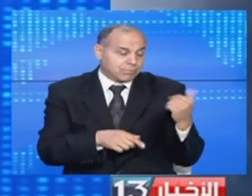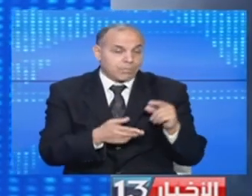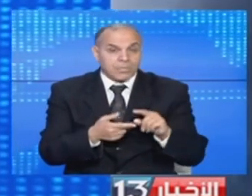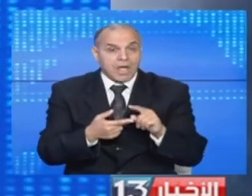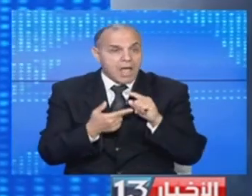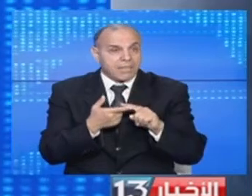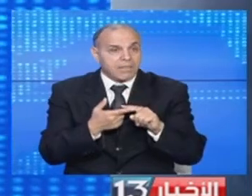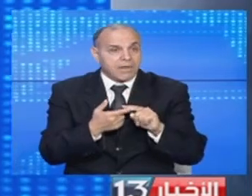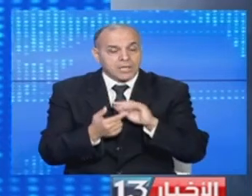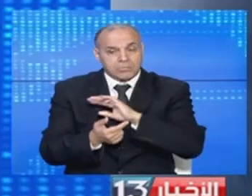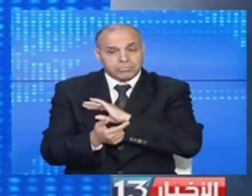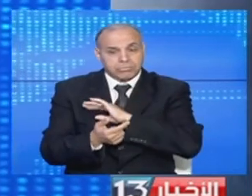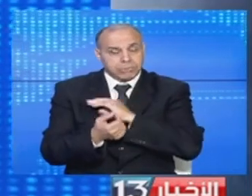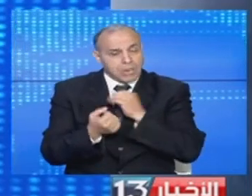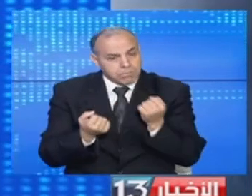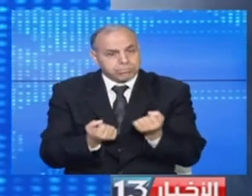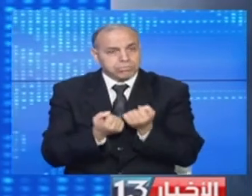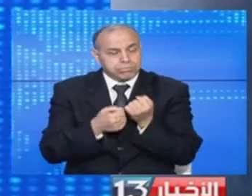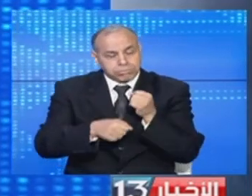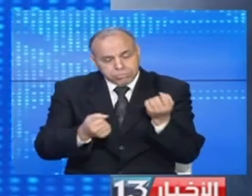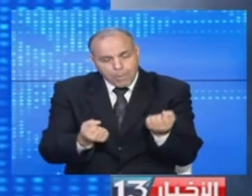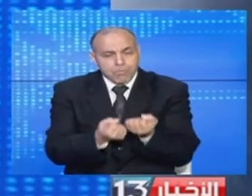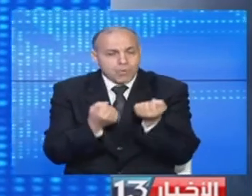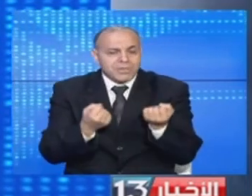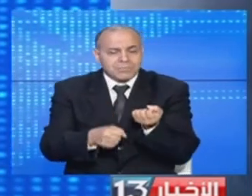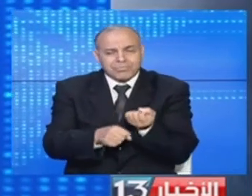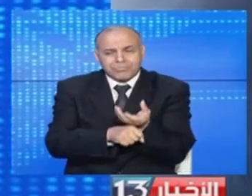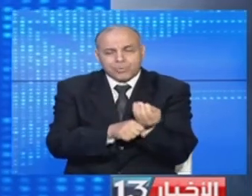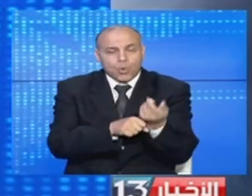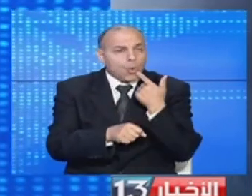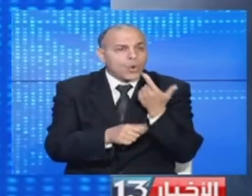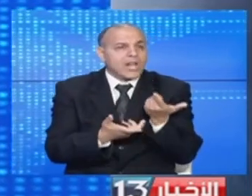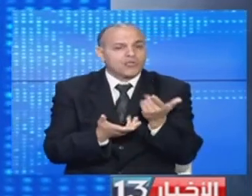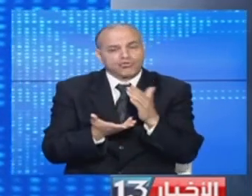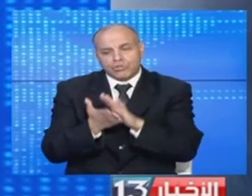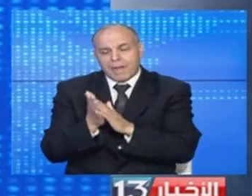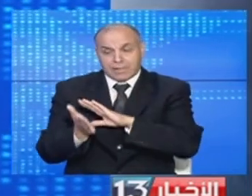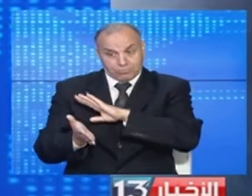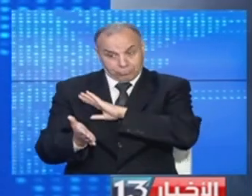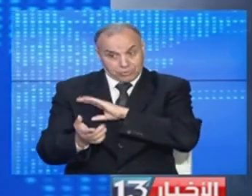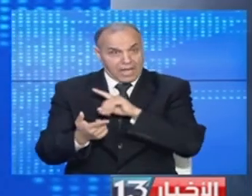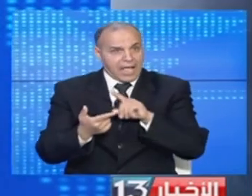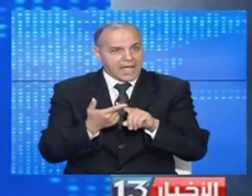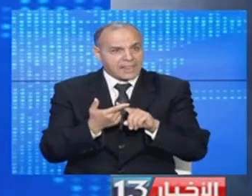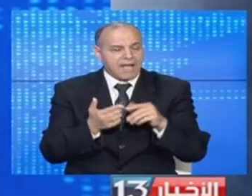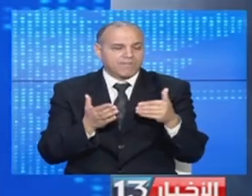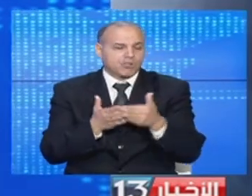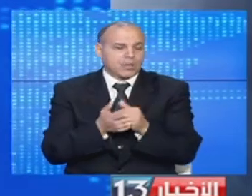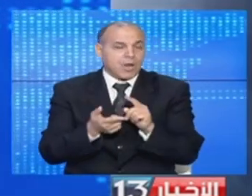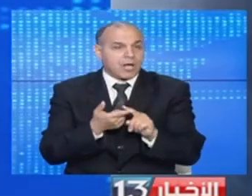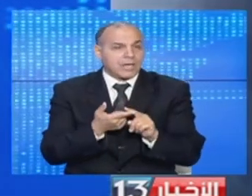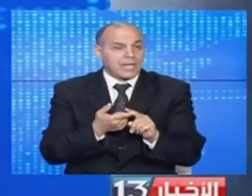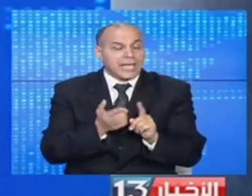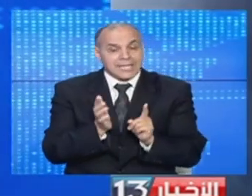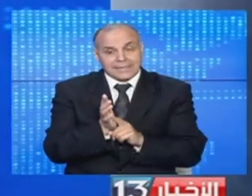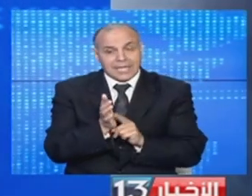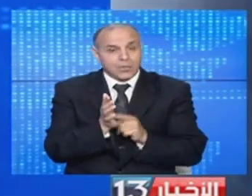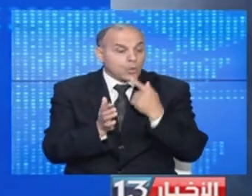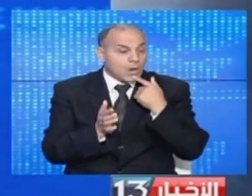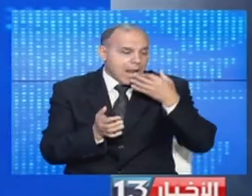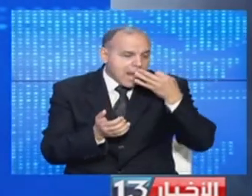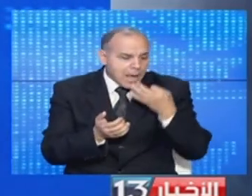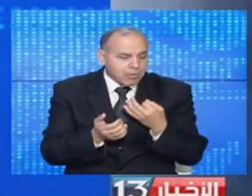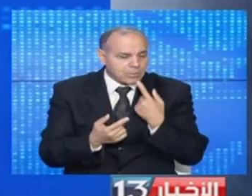الماضية تتكثف الحملات التحسيسية التطوعية لمكونات المجتمع المدني في الجزيرة للتأكيد على